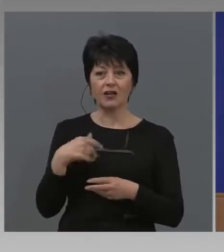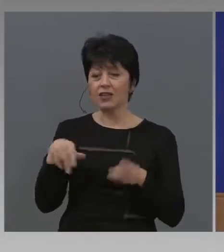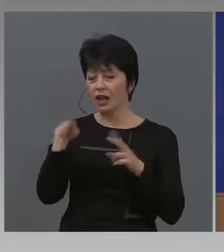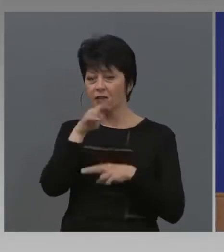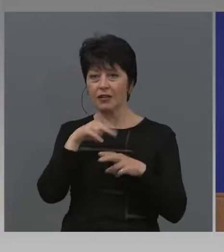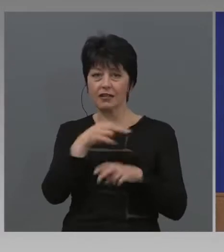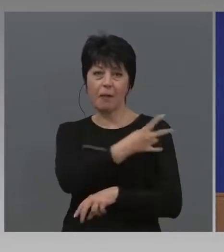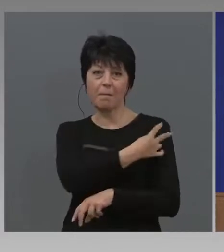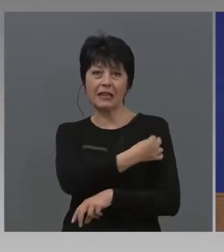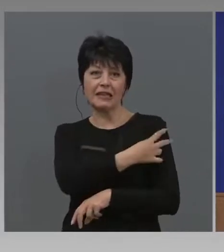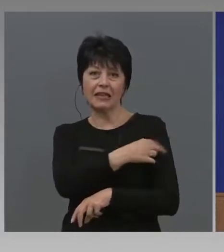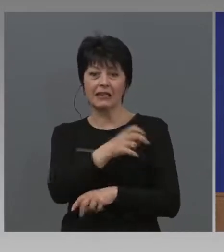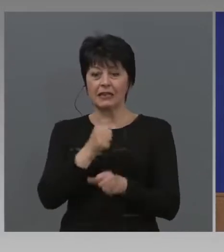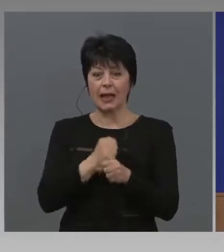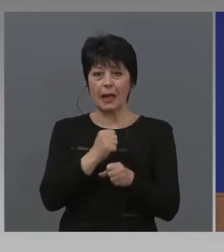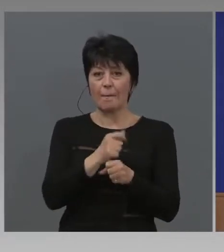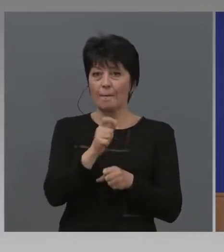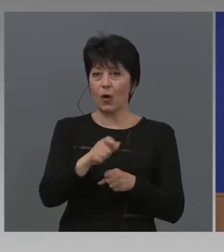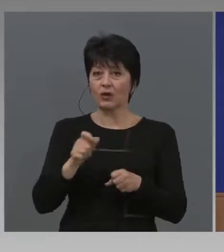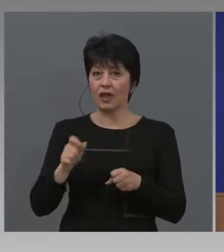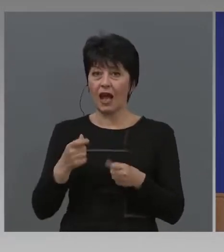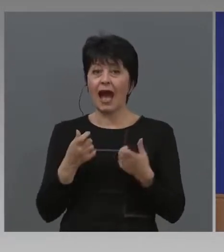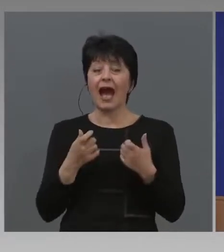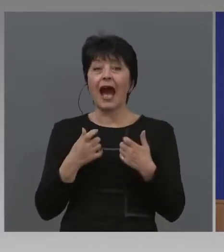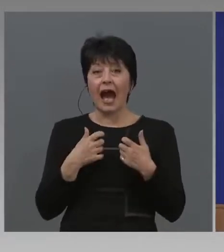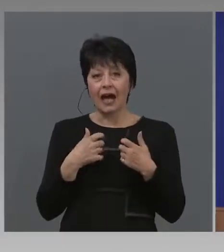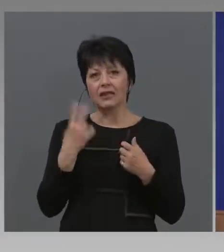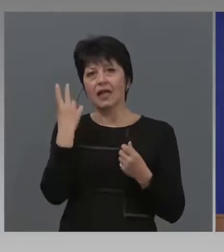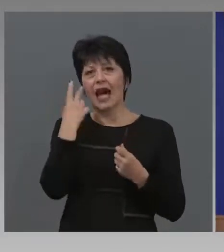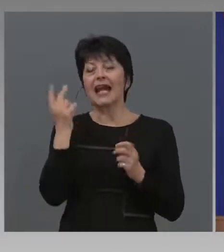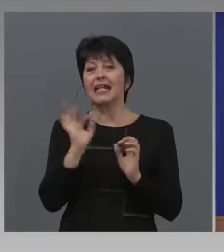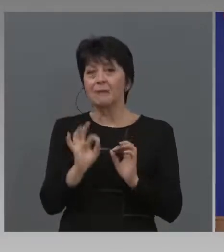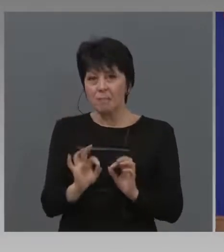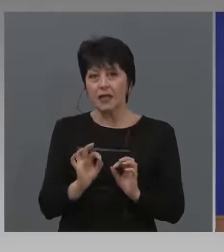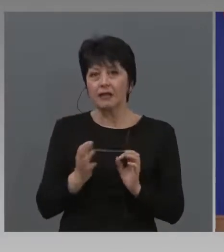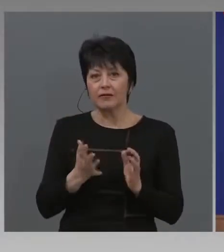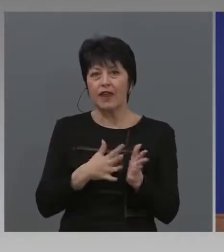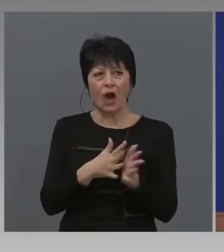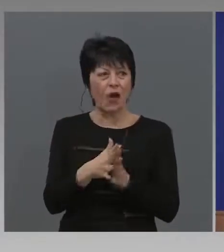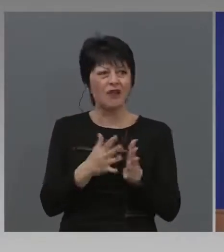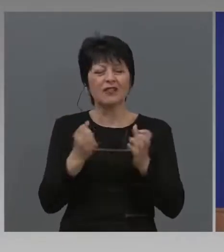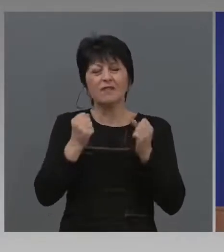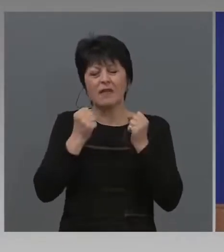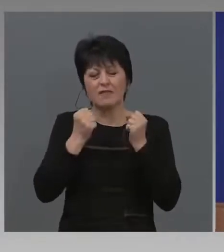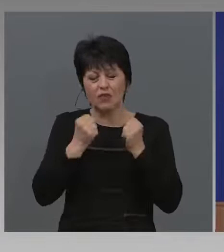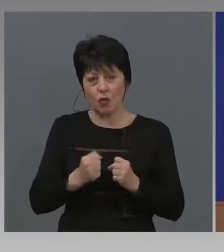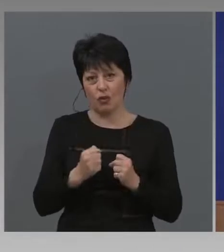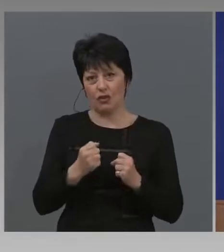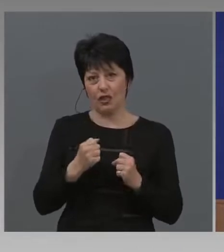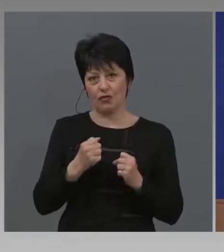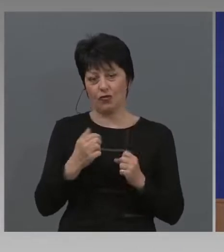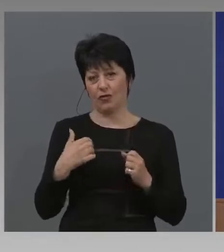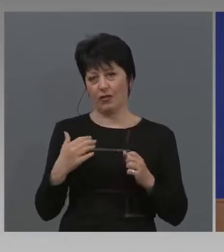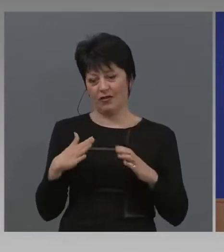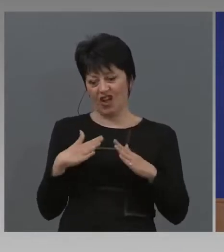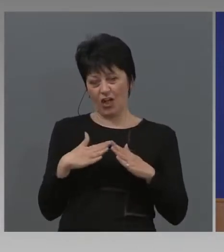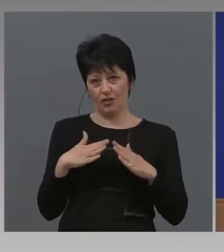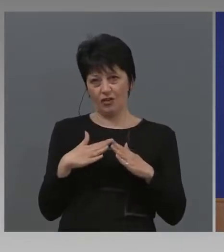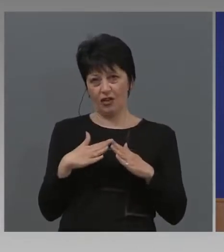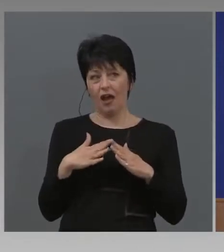истински разбирам колко хората им е тежко да стоят къщи, макар, че ако се движите и София, а вие се движите и София,